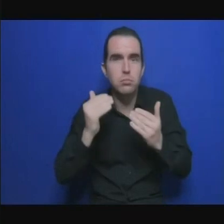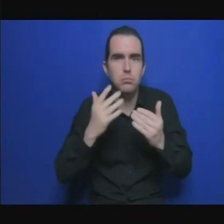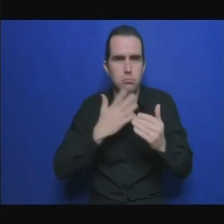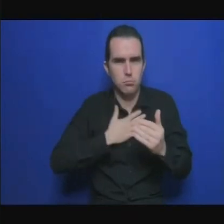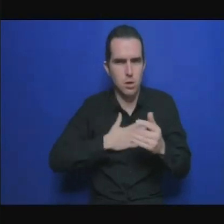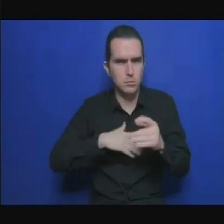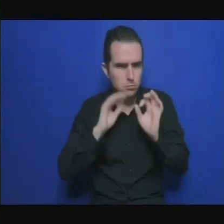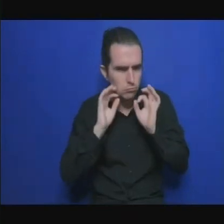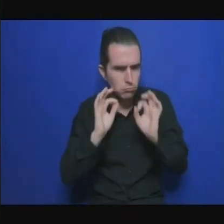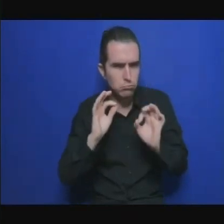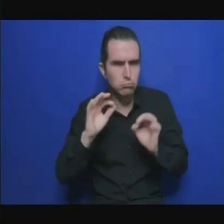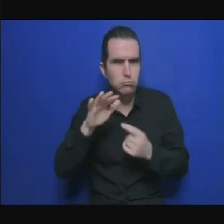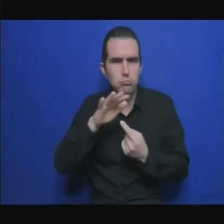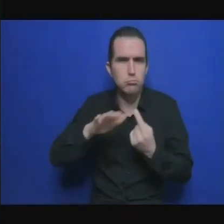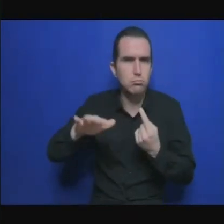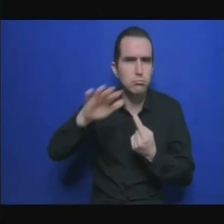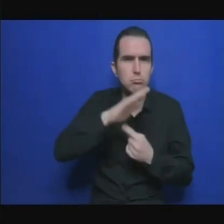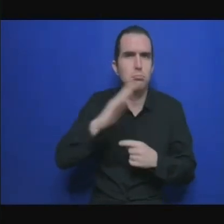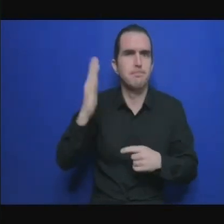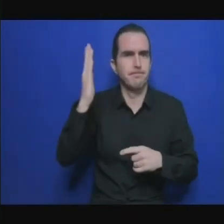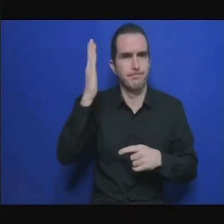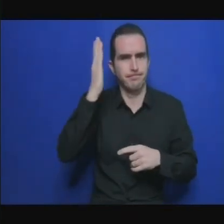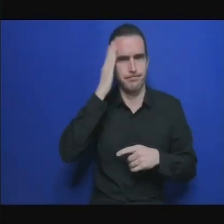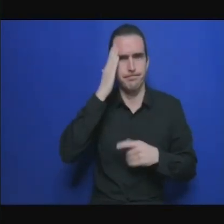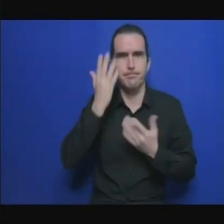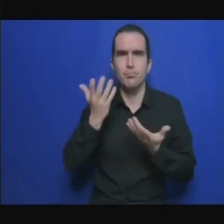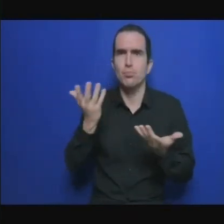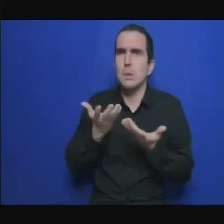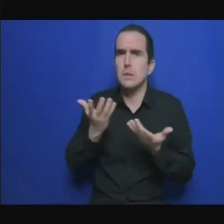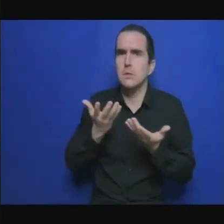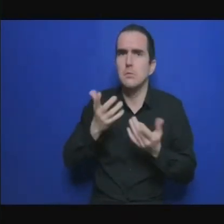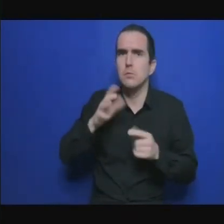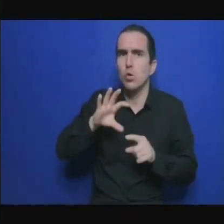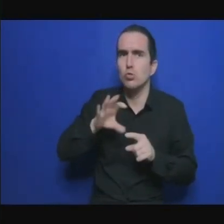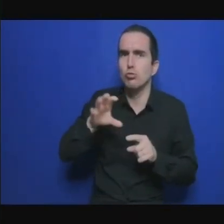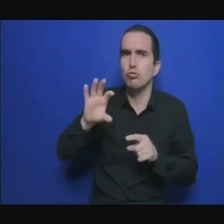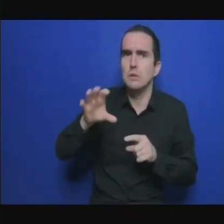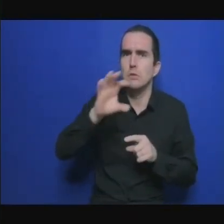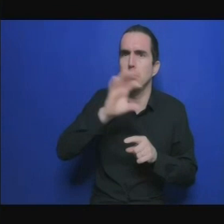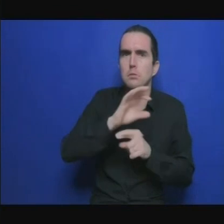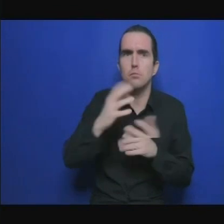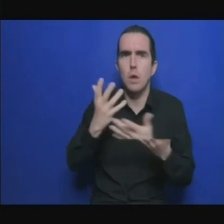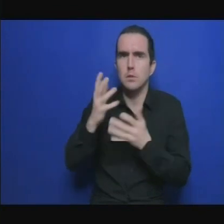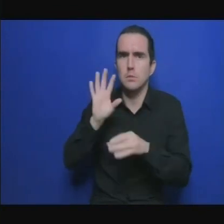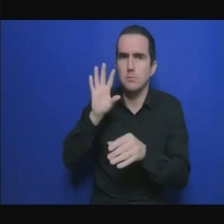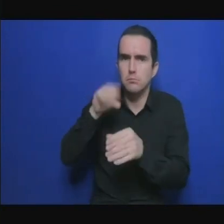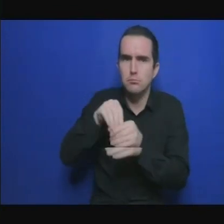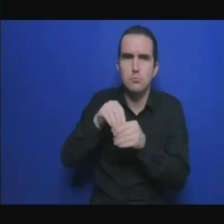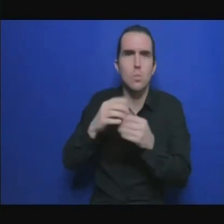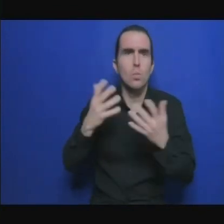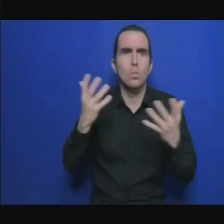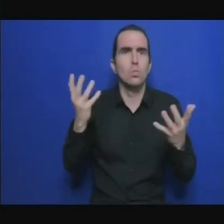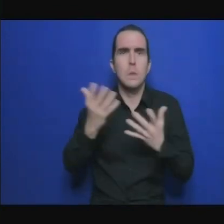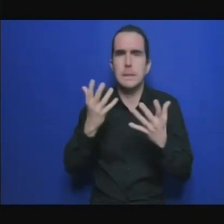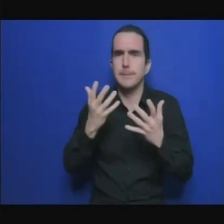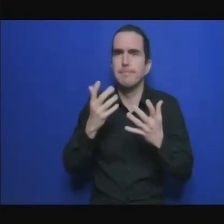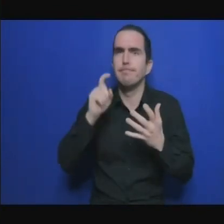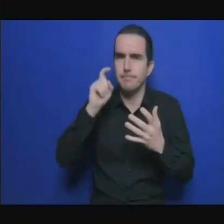soit diffusée l'information à quoi est-ce que les pays se sont engagés quels sont les besoins pour chaque secteur